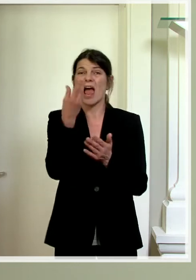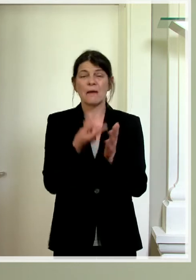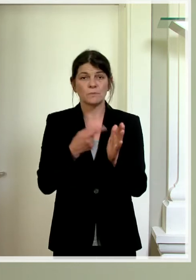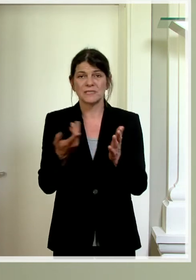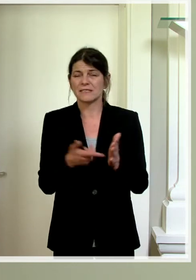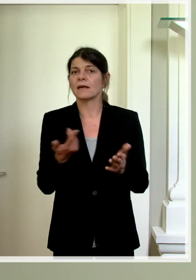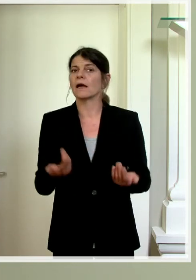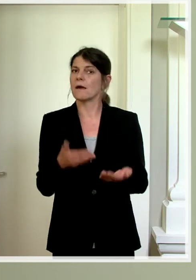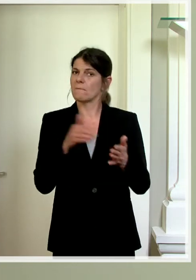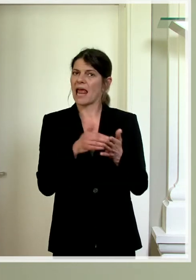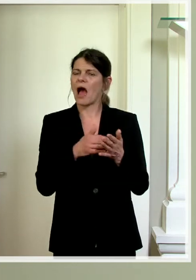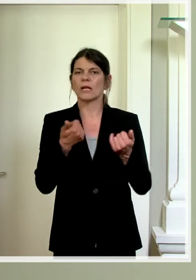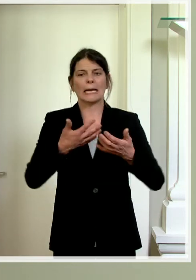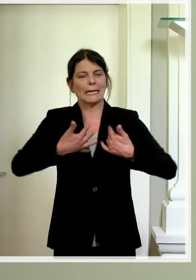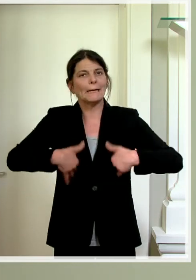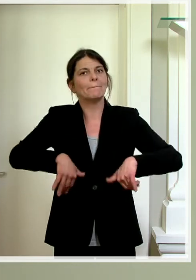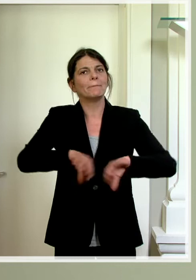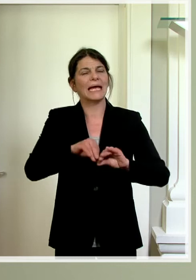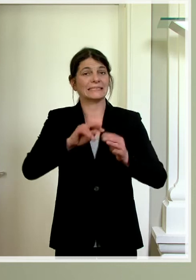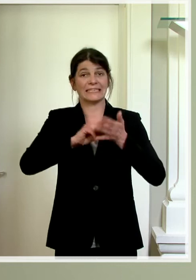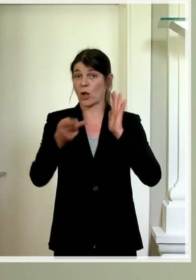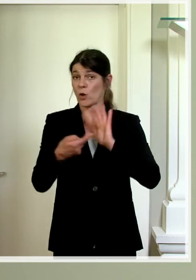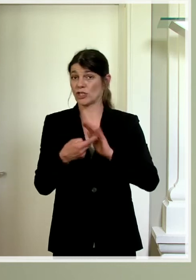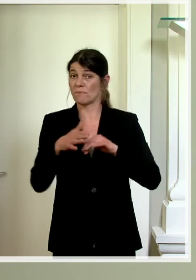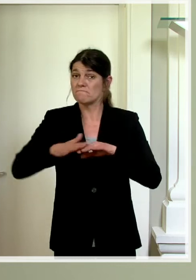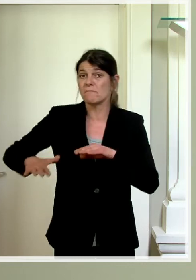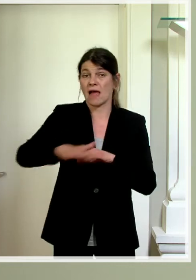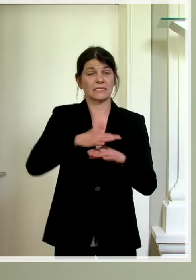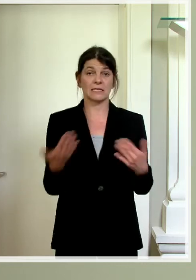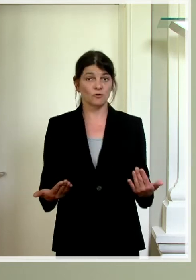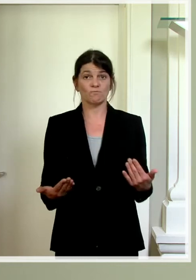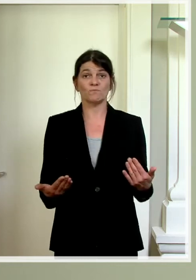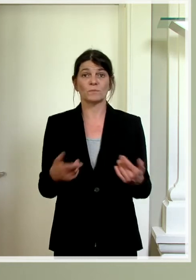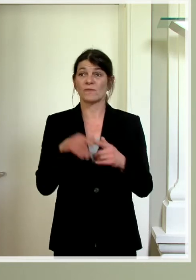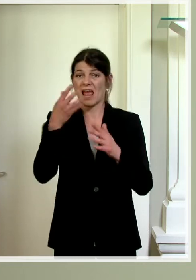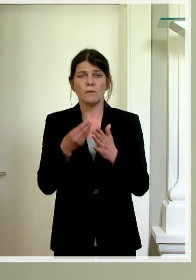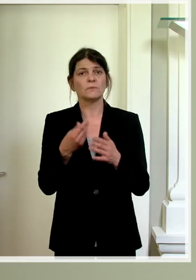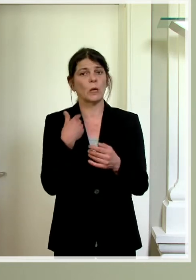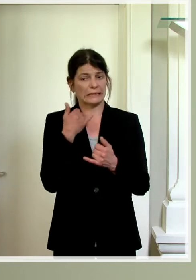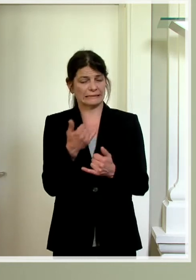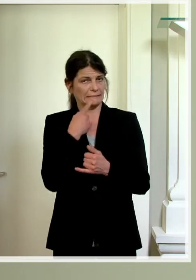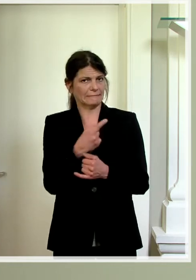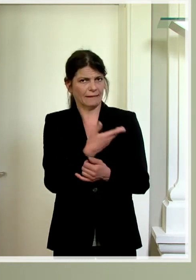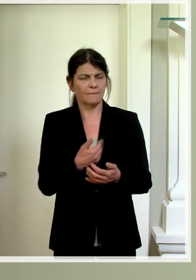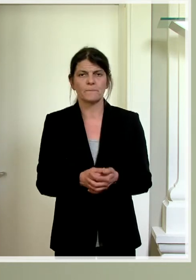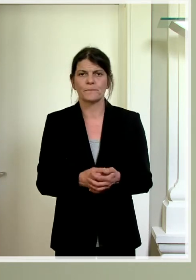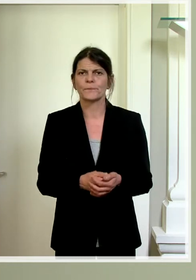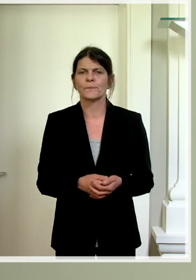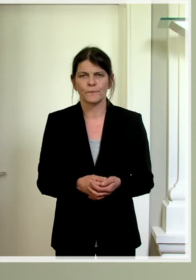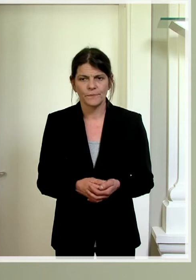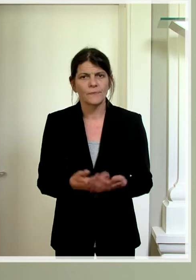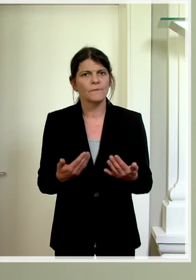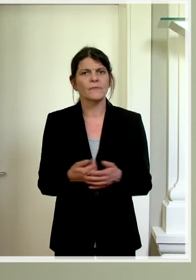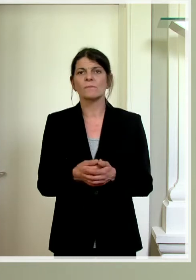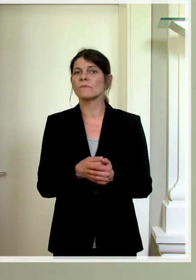zugrunde liegende gemeinsame technologische Basis. Und die App, von der eben die Rede war, mit dem